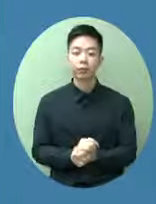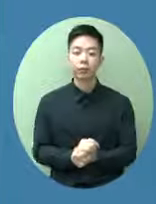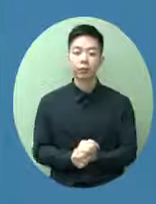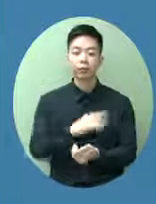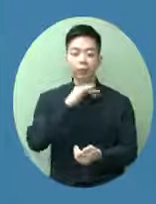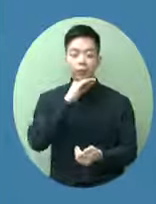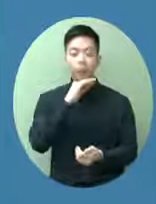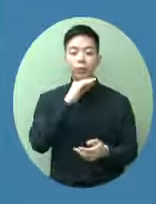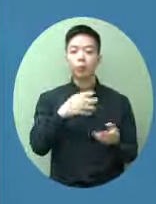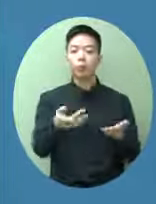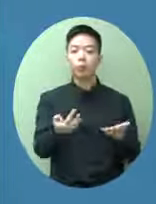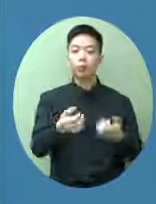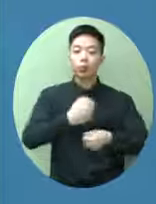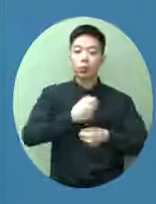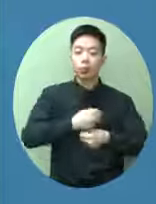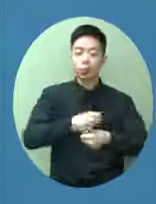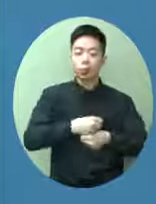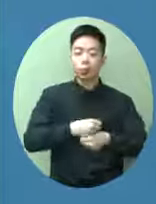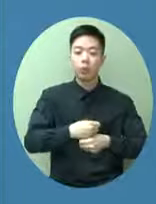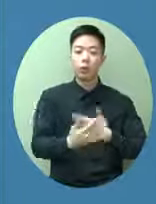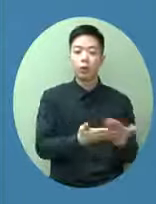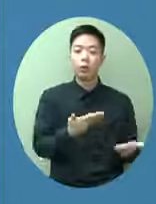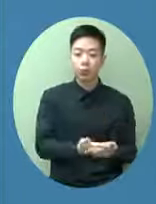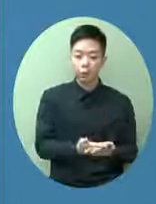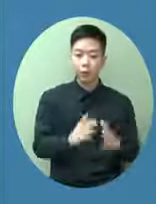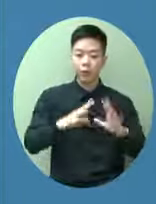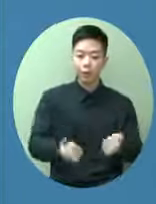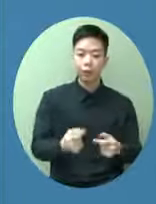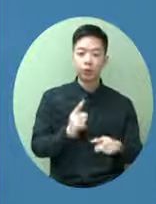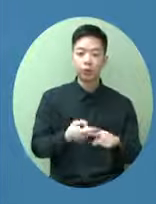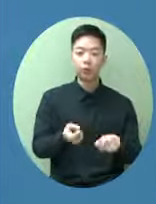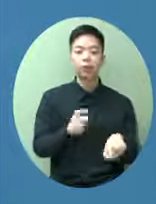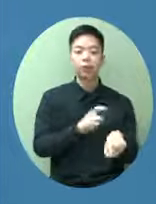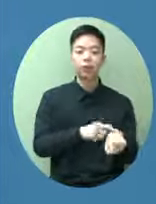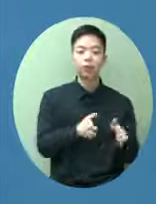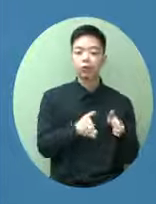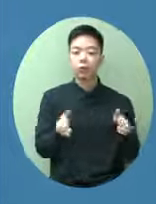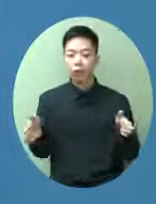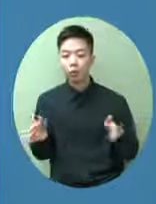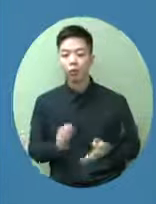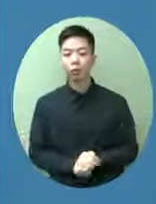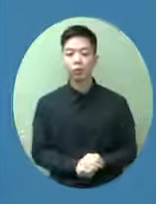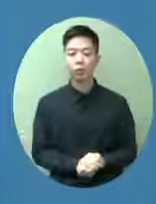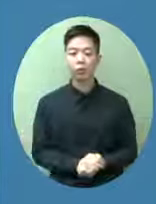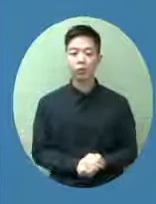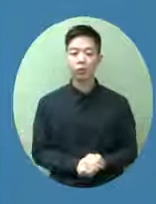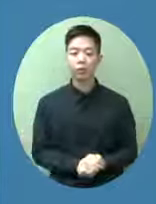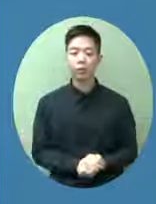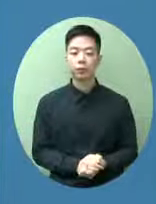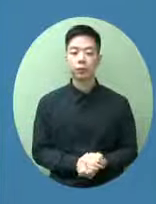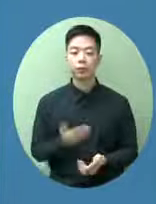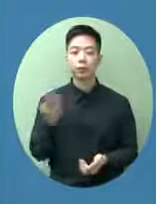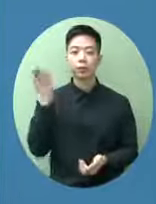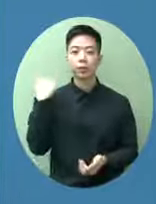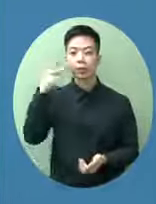需要一段時間所以我在諮詢施政報告期間都有不少人士提出政府早前